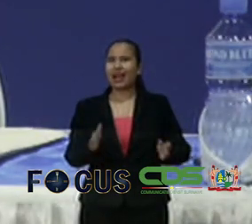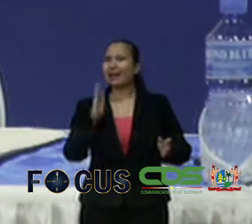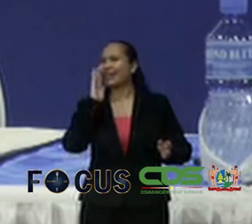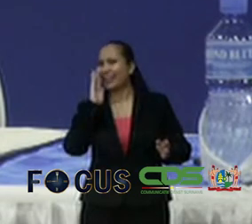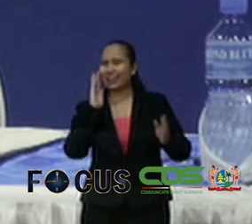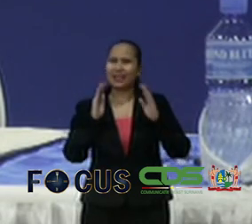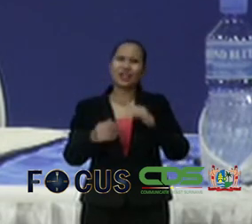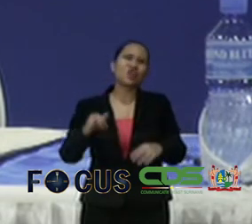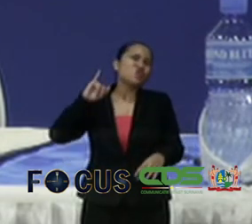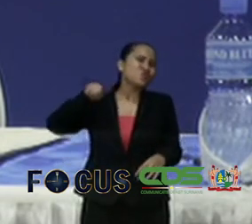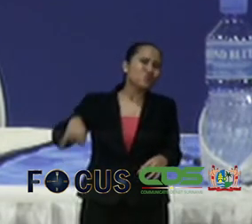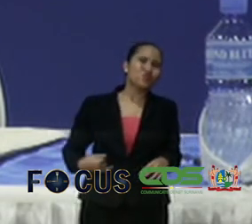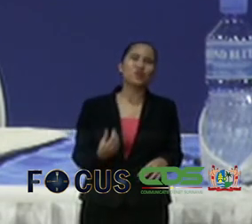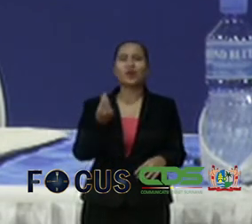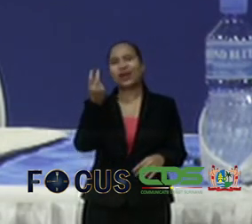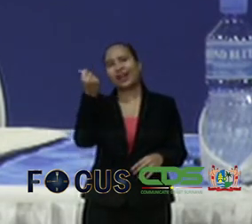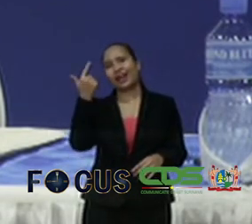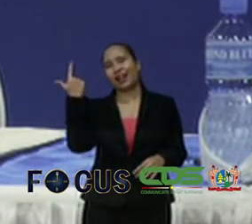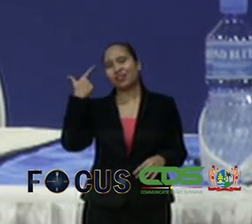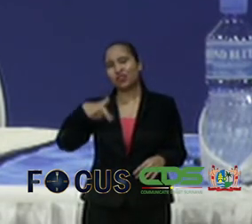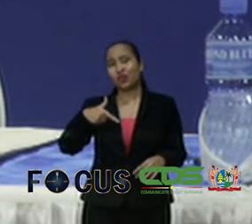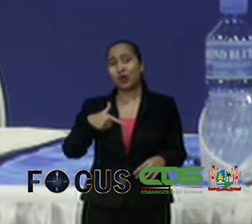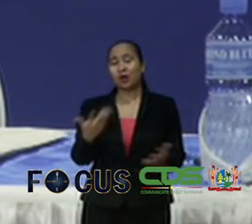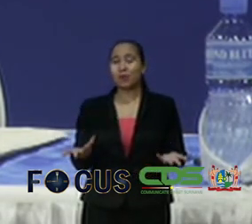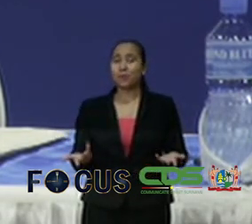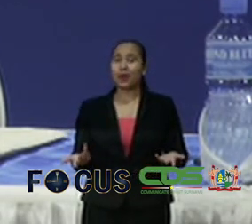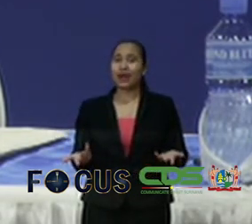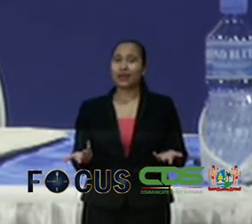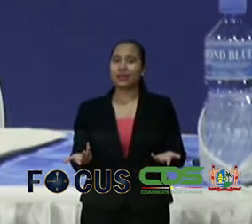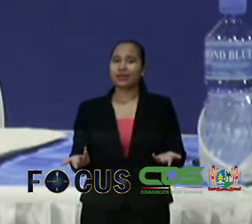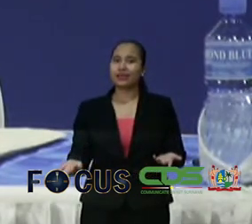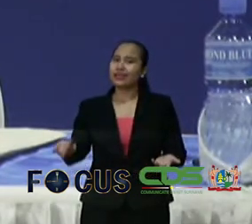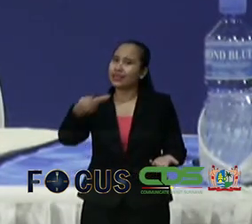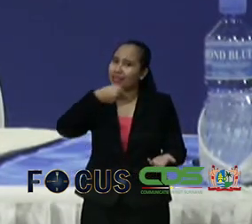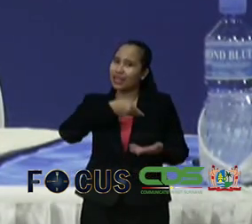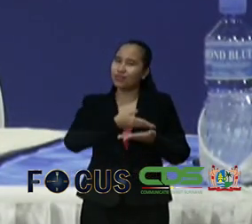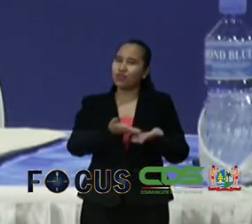nieuwe tarieven. Laten we elkaar de ruimte geven dit.